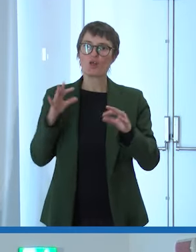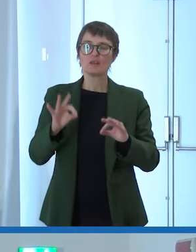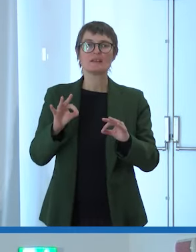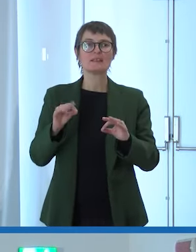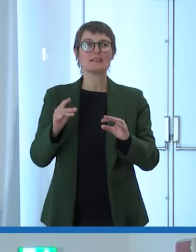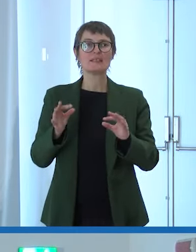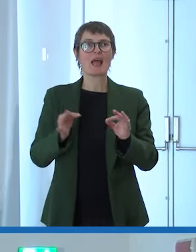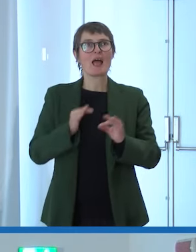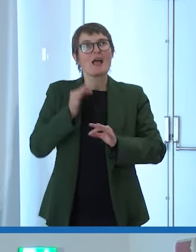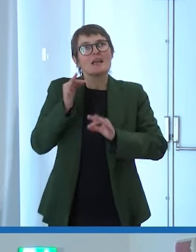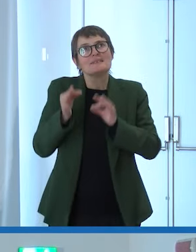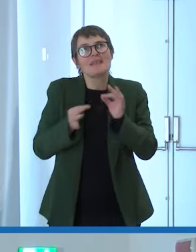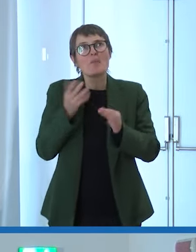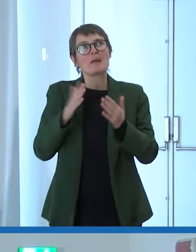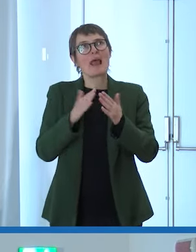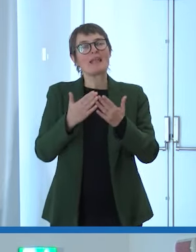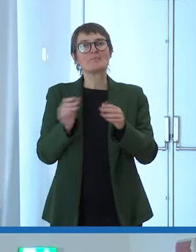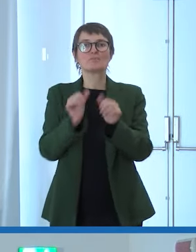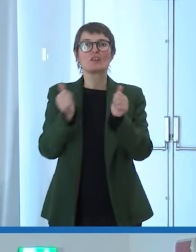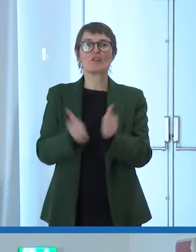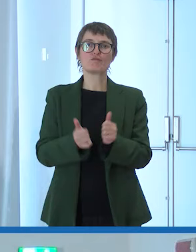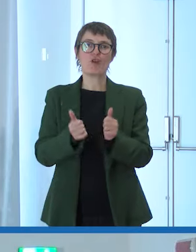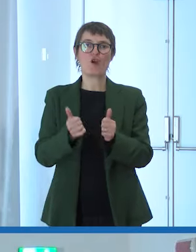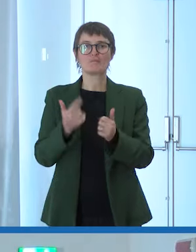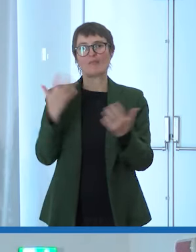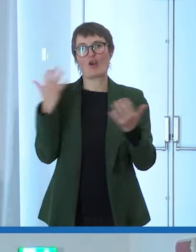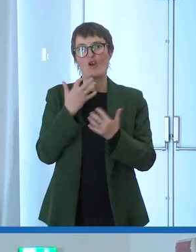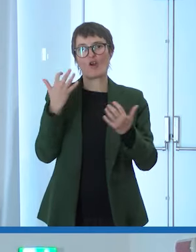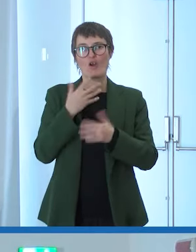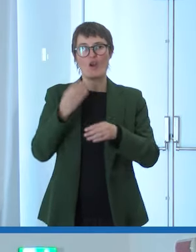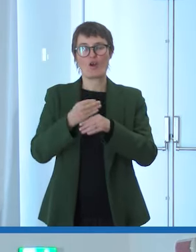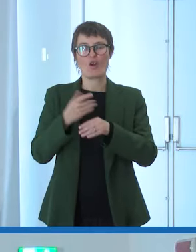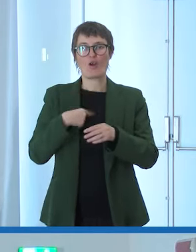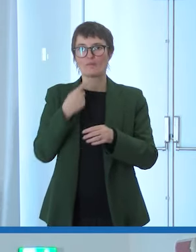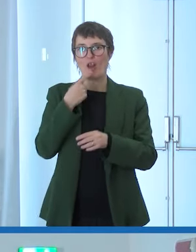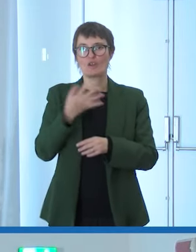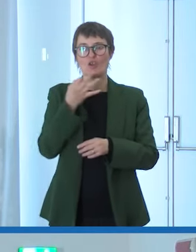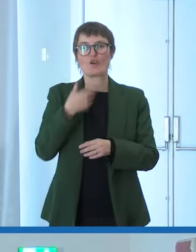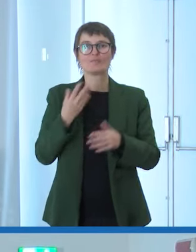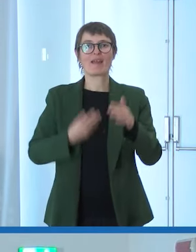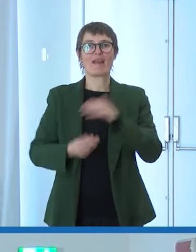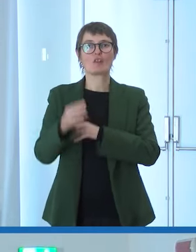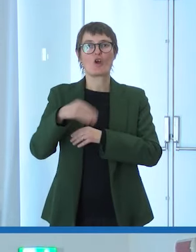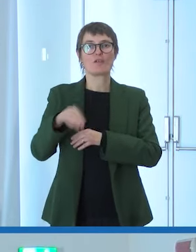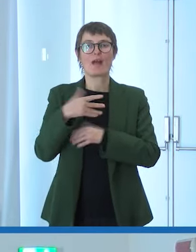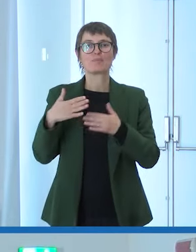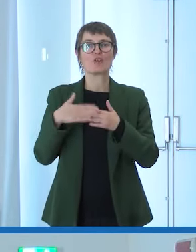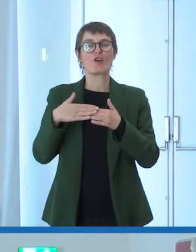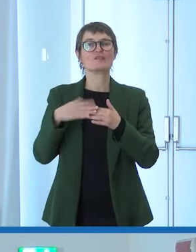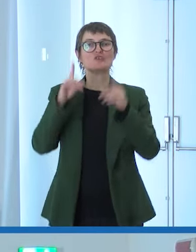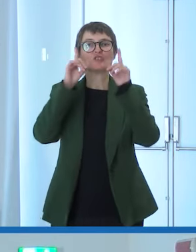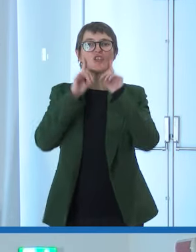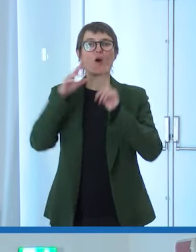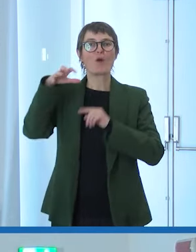sempre in maniera comica perché io dico sempre io sono nato a Napoli vicino al monastero di Santa Chiara e all'epoca c'era